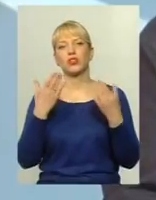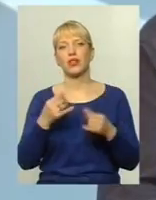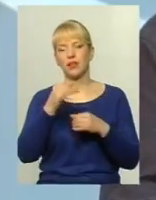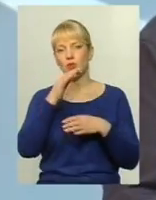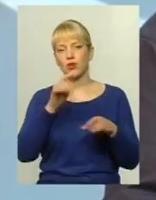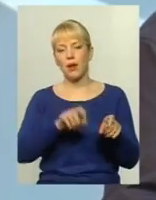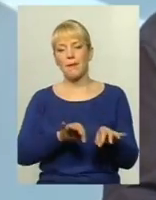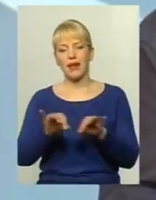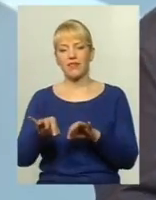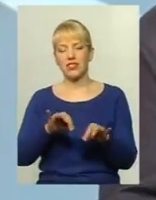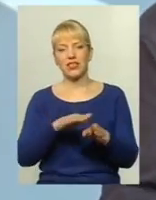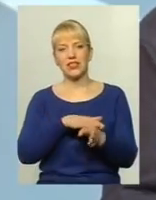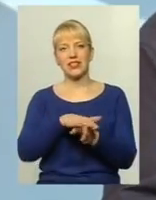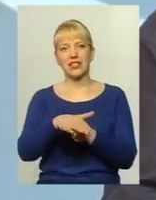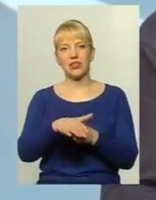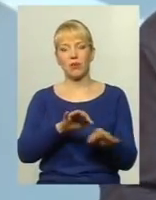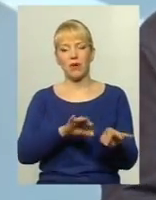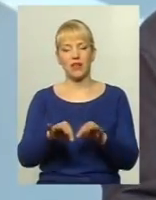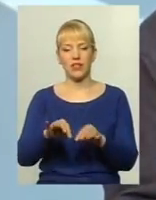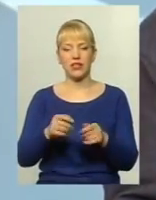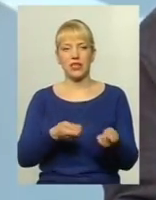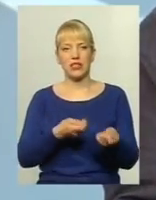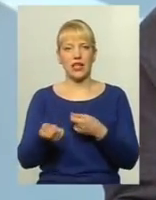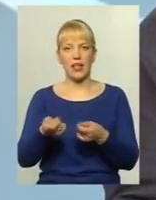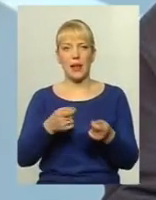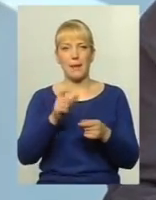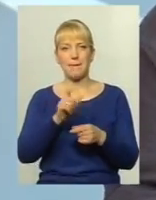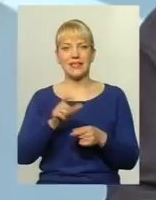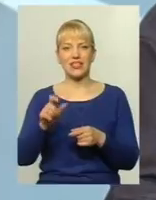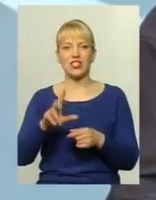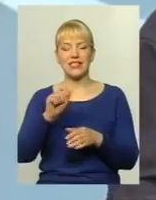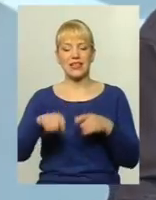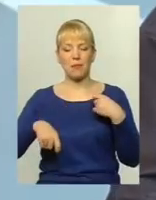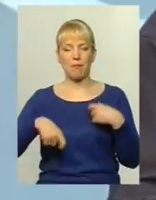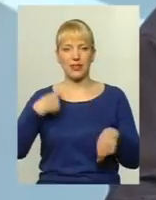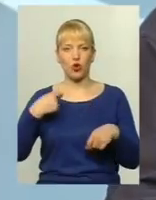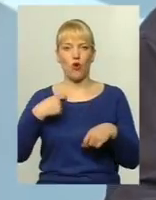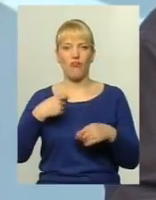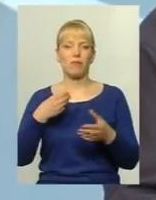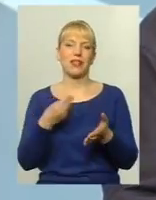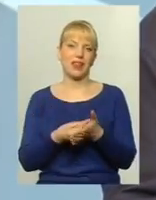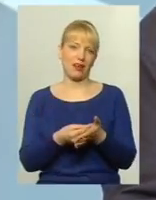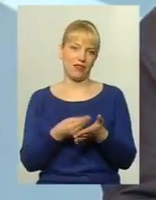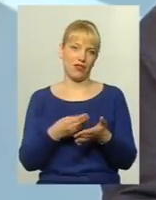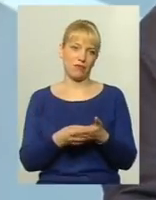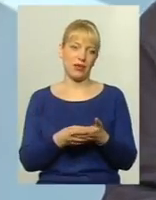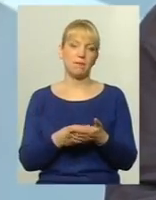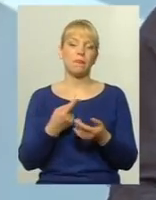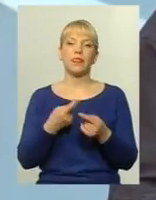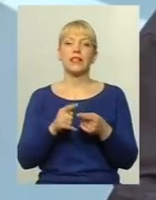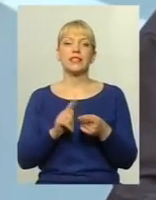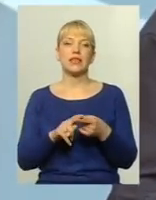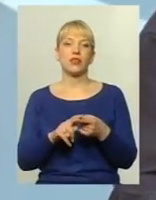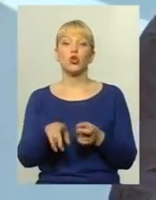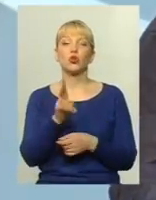перевізники здійснювати перевезення пасажирів за збитковими тарифами. Це стоїть питання дуже цей.